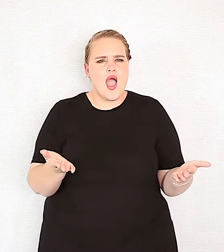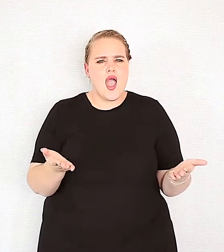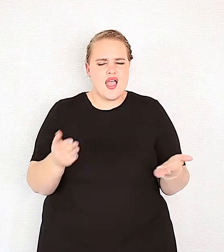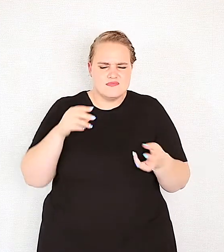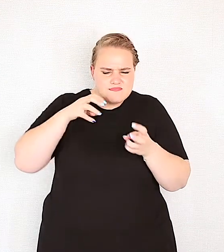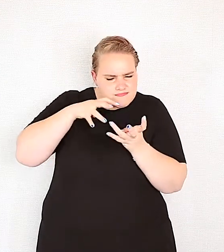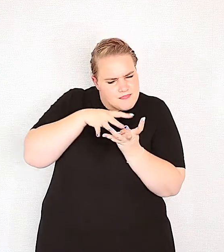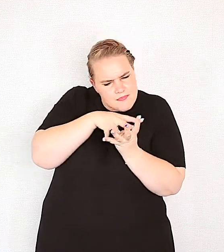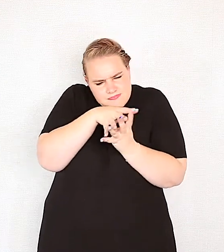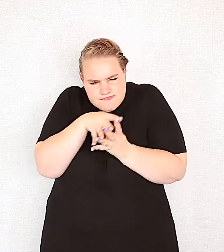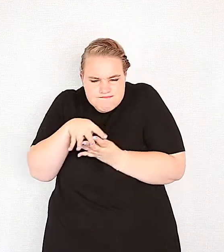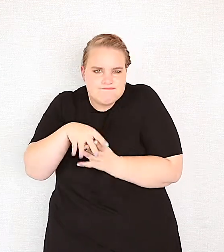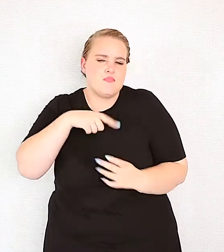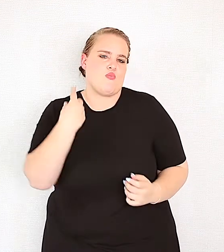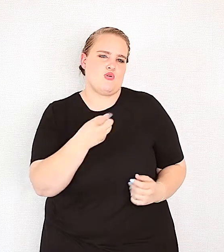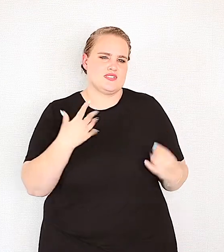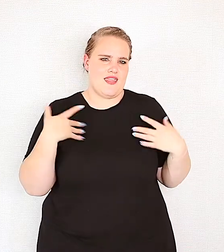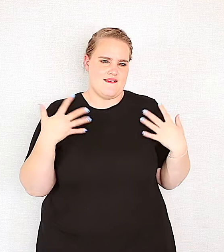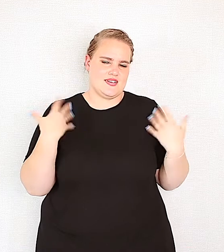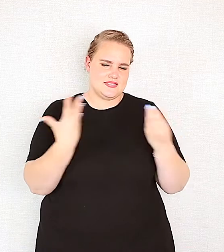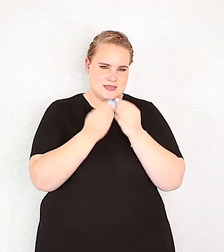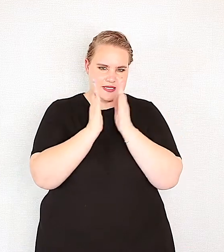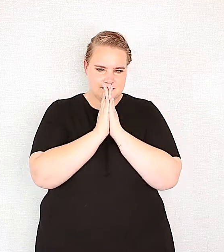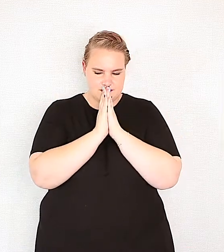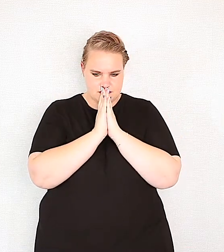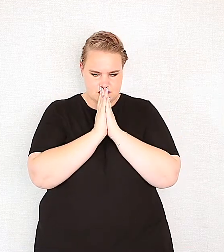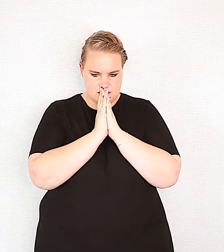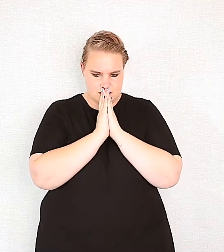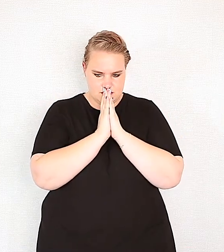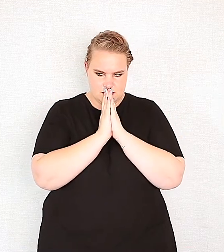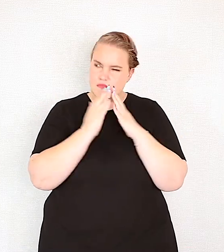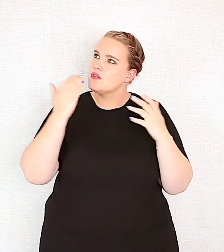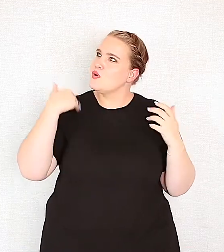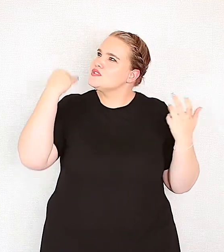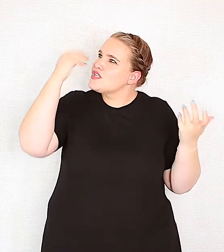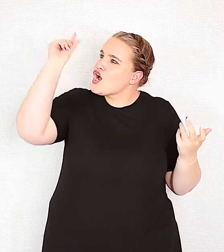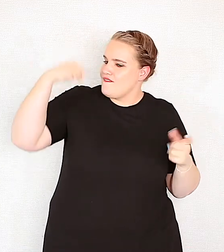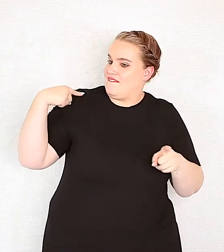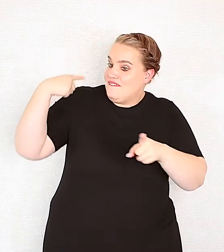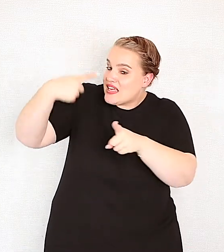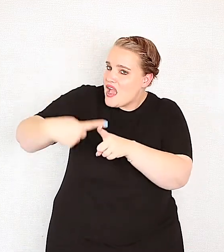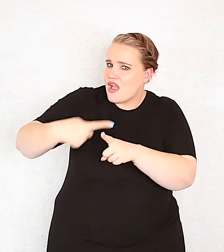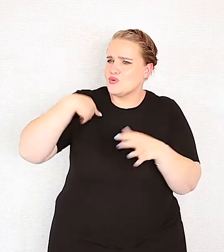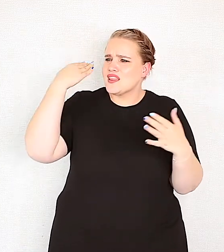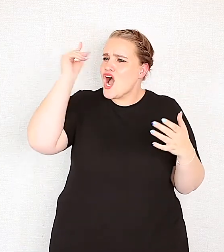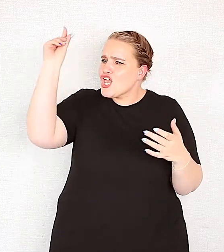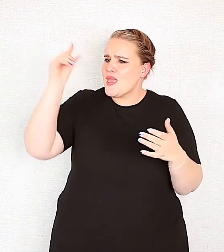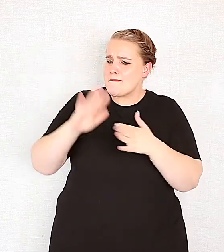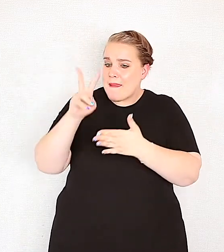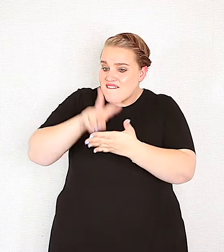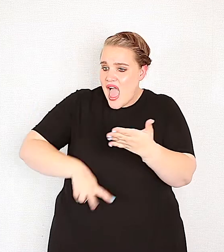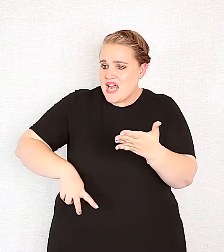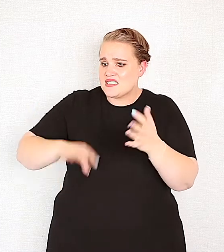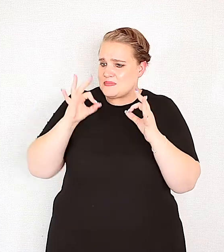so ingewerk is, en betrokke is in my en jou lewe, kom ons bid saam. Vader, ons dankie vir die week, ons dankie dat hier die geskryfte